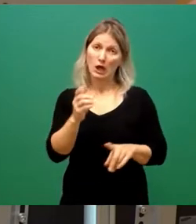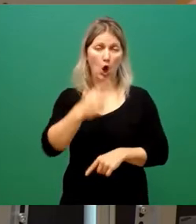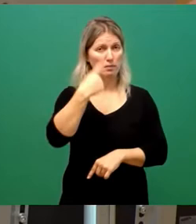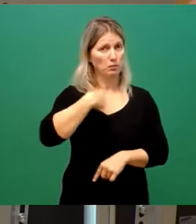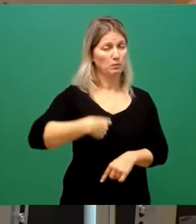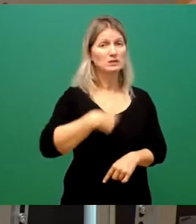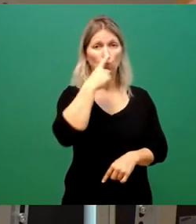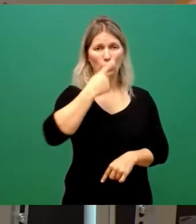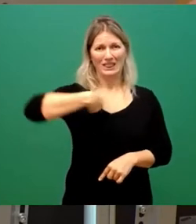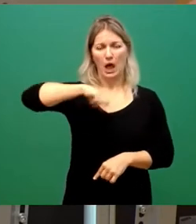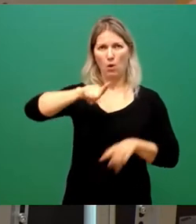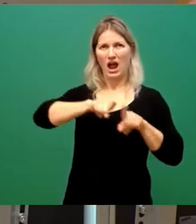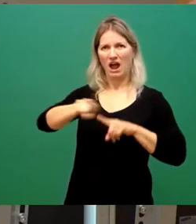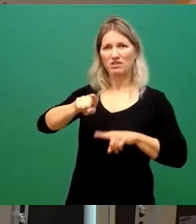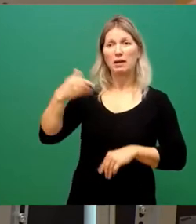FDP,